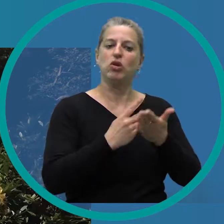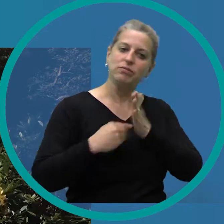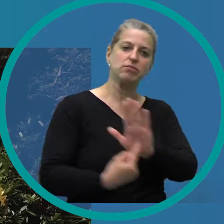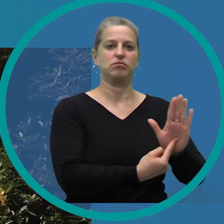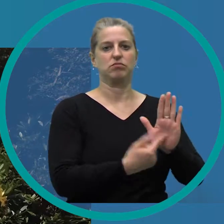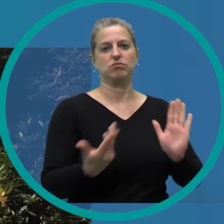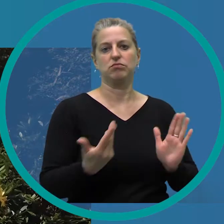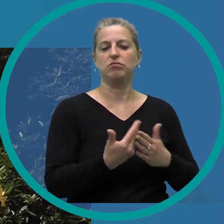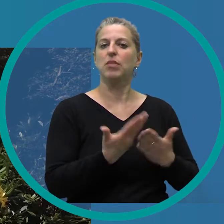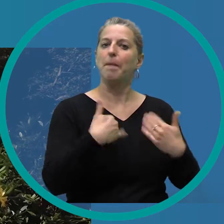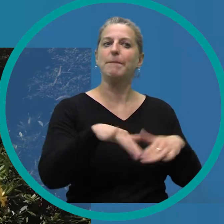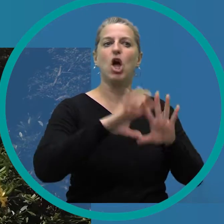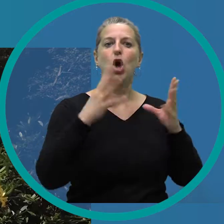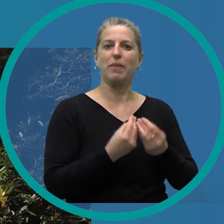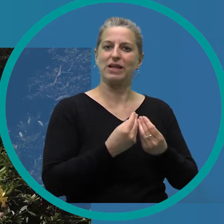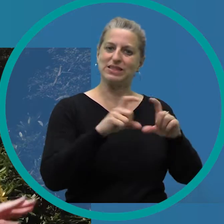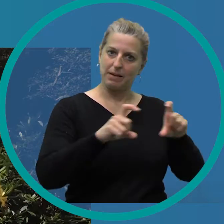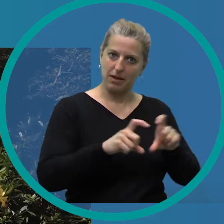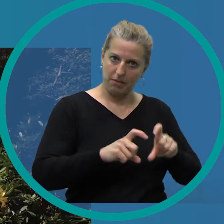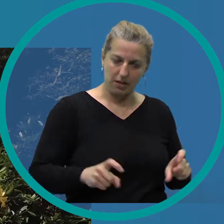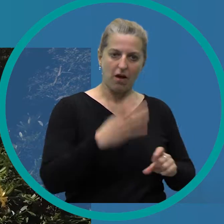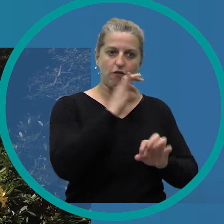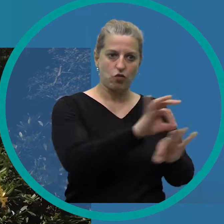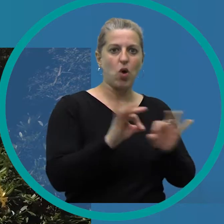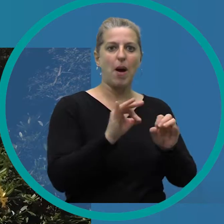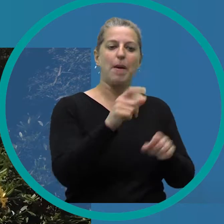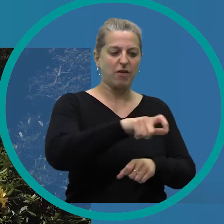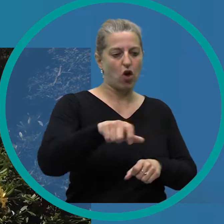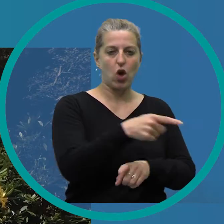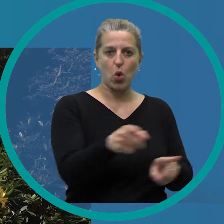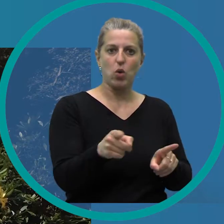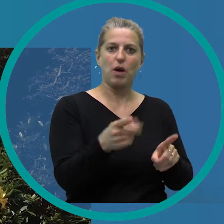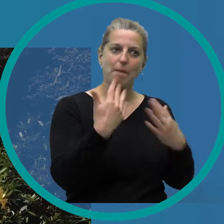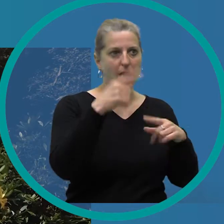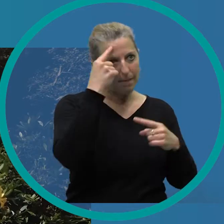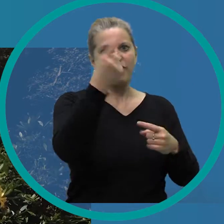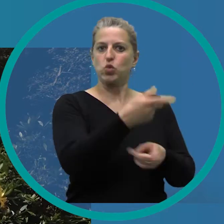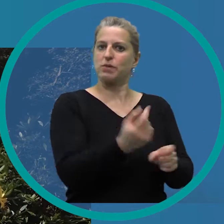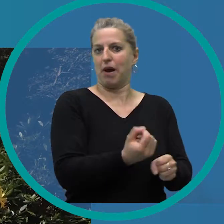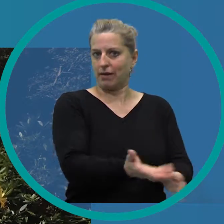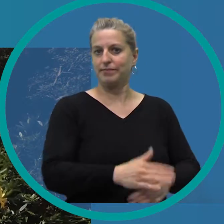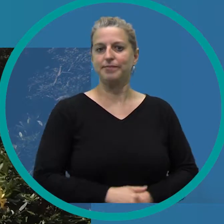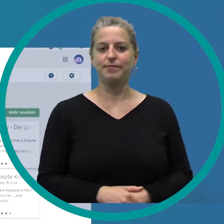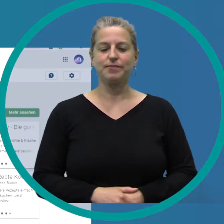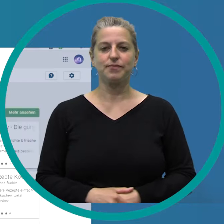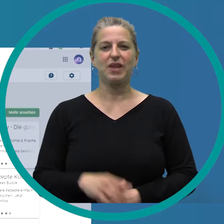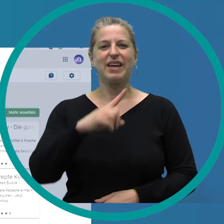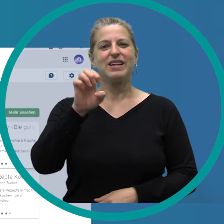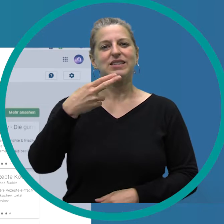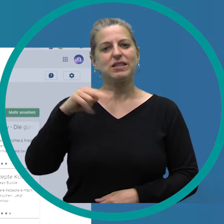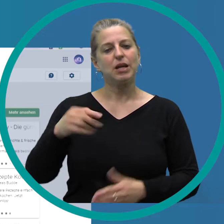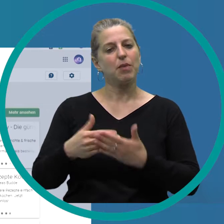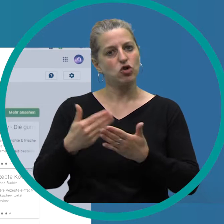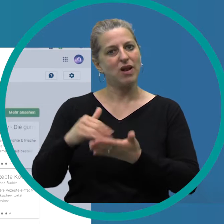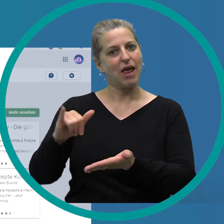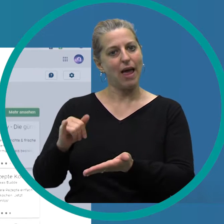aufmerksam, um eben komplett das Thema für die Bevölkerung zur Verfügung zu stellen. Das Zehn